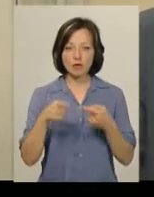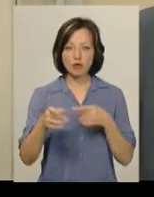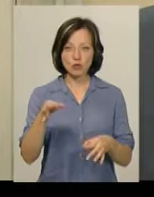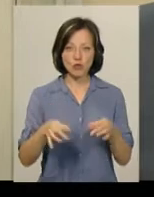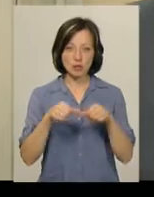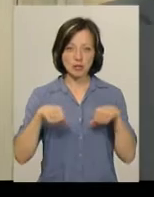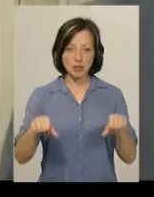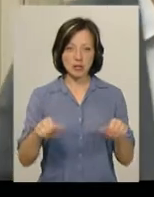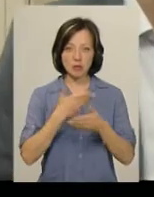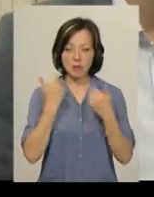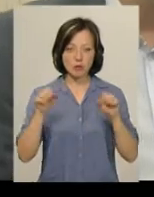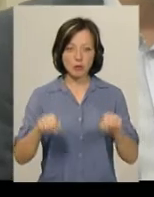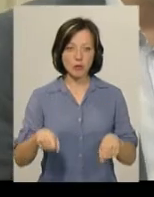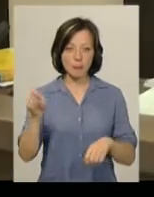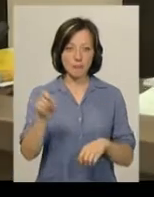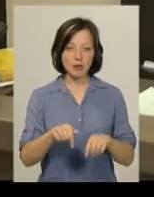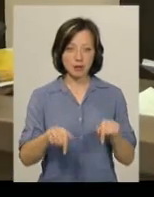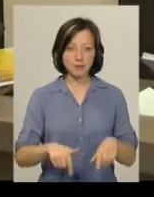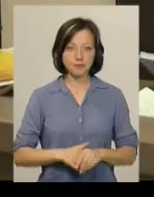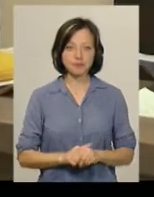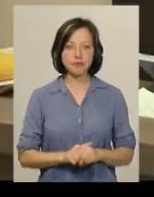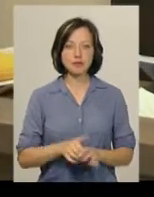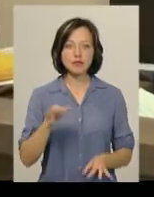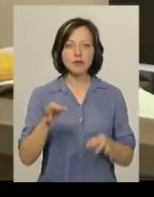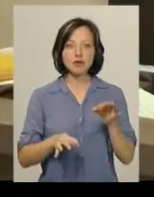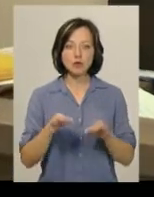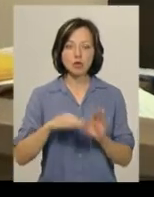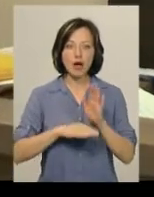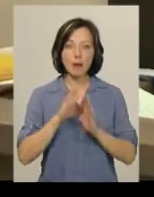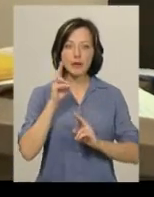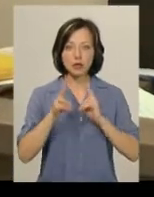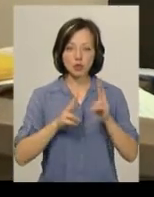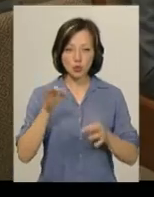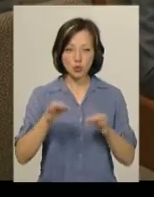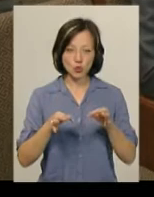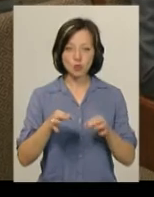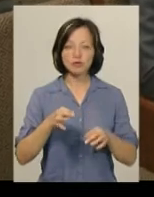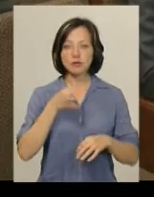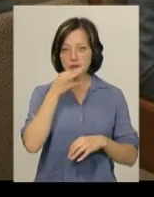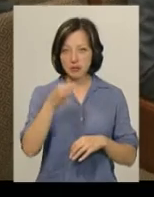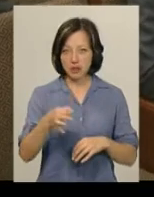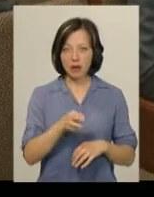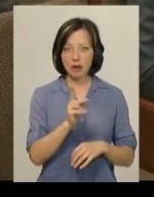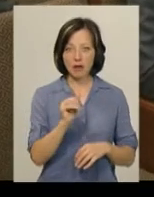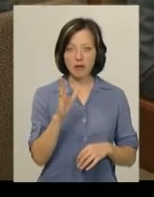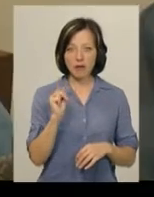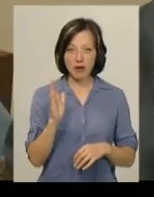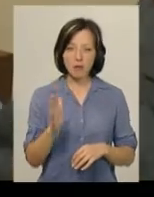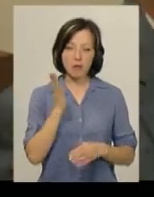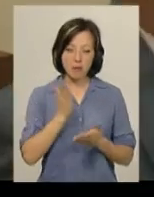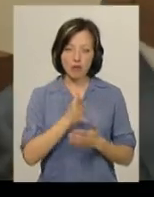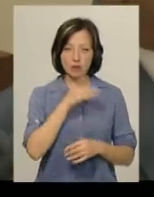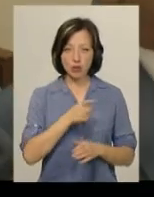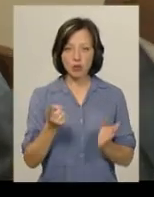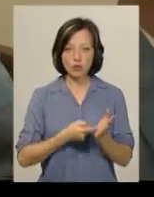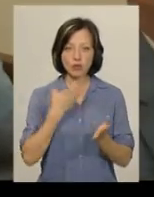судовому засіданні і не мав змоги прибути в суд». Суддя апеляційного суду Хмельницької області Інна Вітюк зазначила, Михайло Кривак мав достатньо часу,